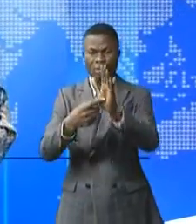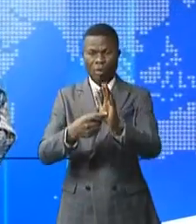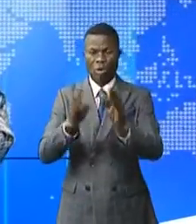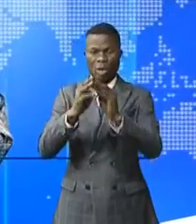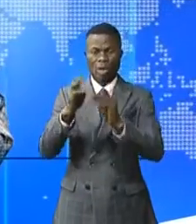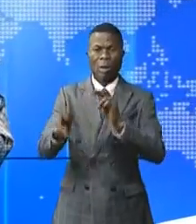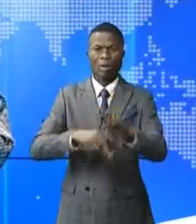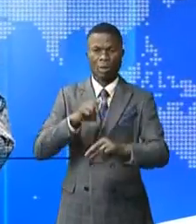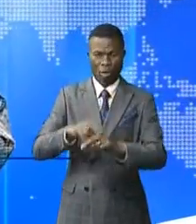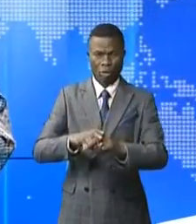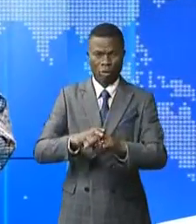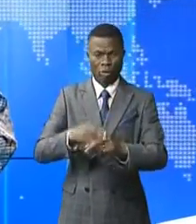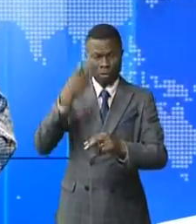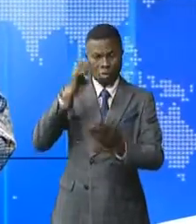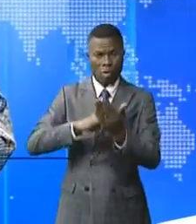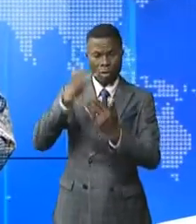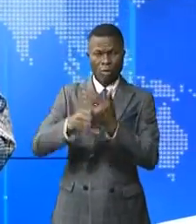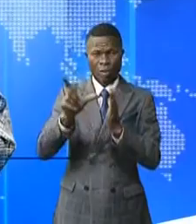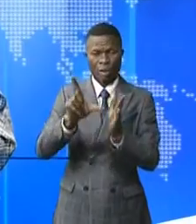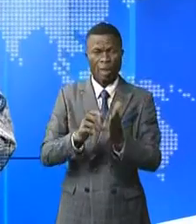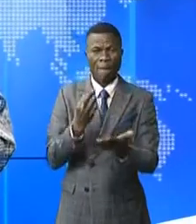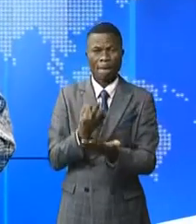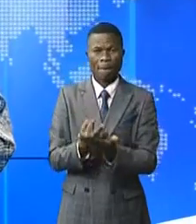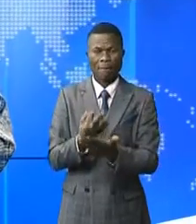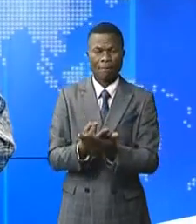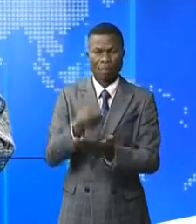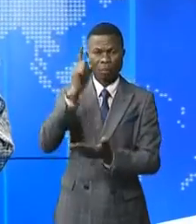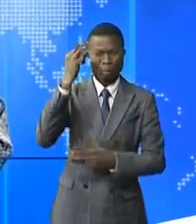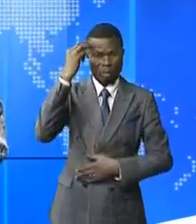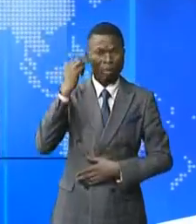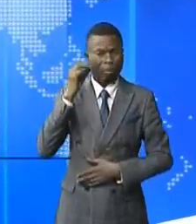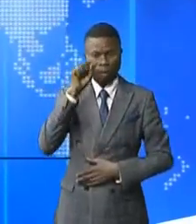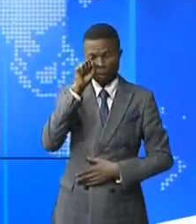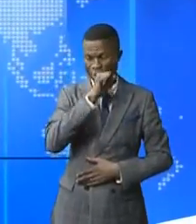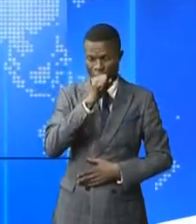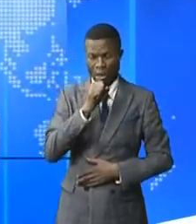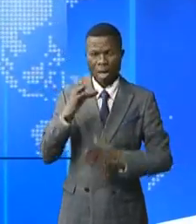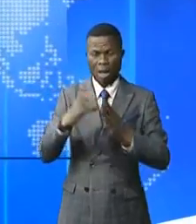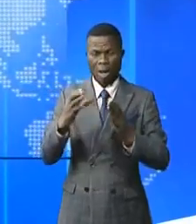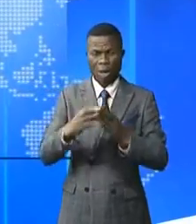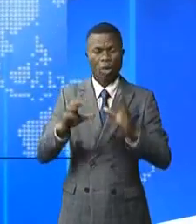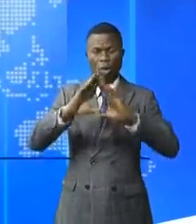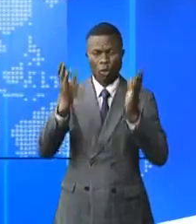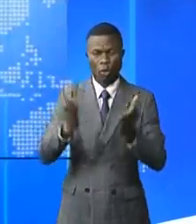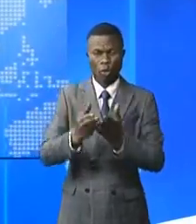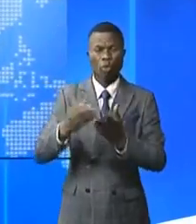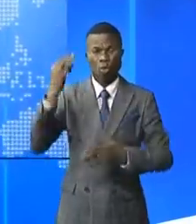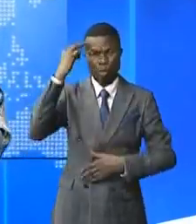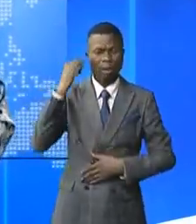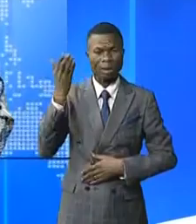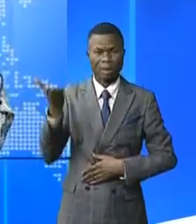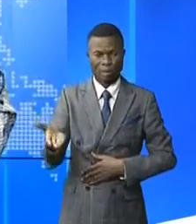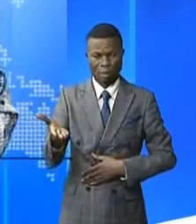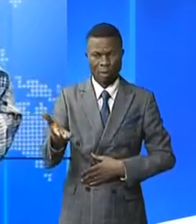'Assemblée nationale consacrée à ce projet de loi de finances par le Premier ministre qui s'est fait accompagner de tout son gouvernement. Jean